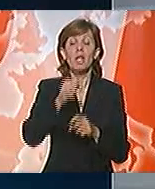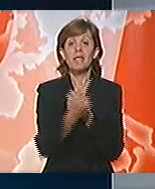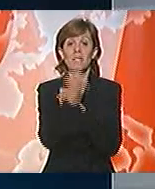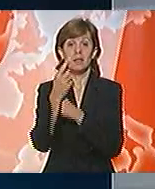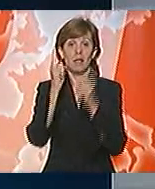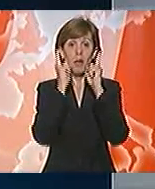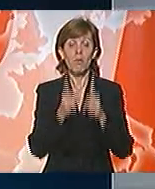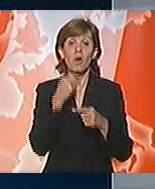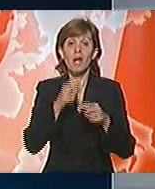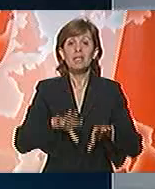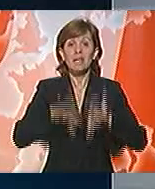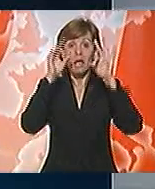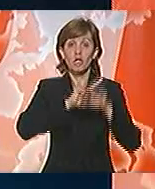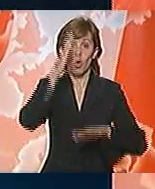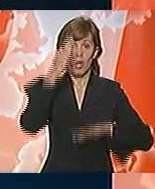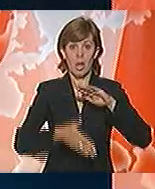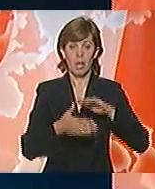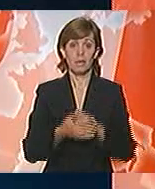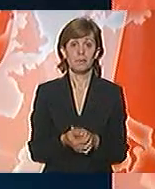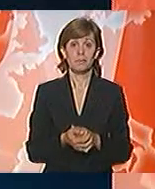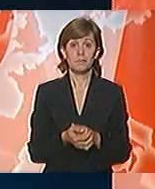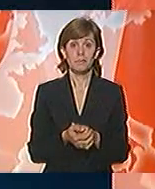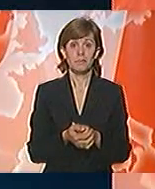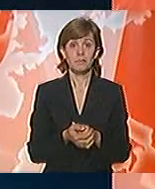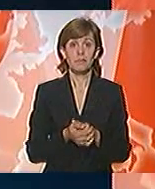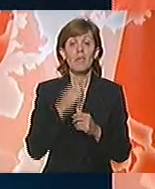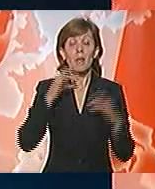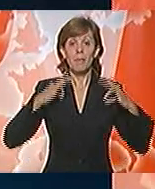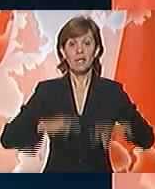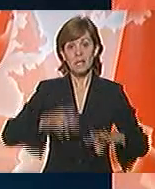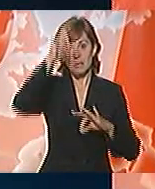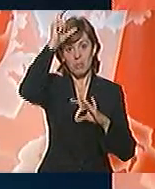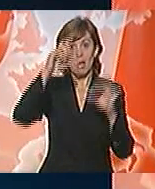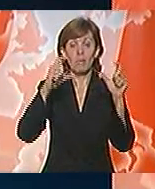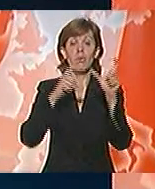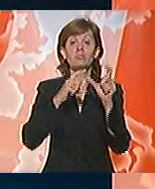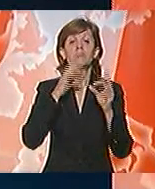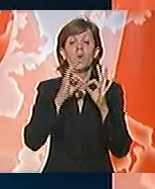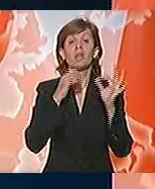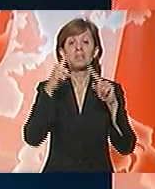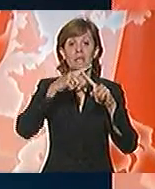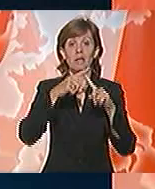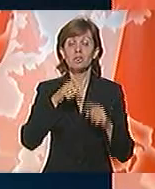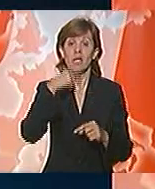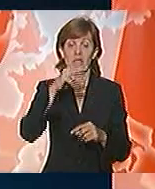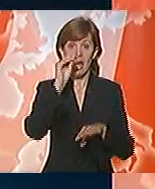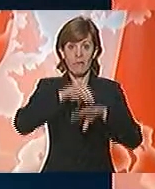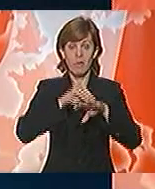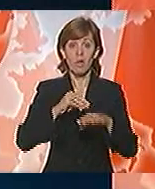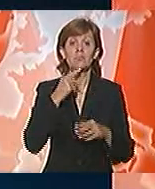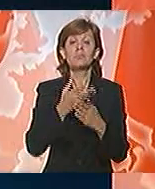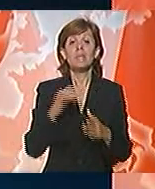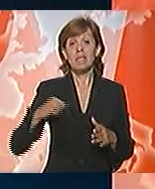mora rasvetliti do kraja. Predsjednik Srbije Boris Stavić izjavio je da je interes Srbije da što pre